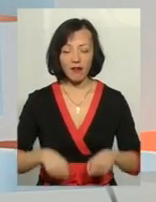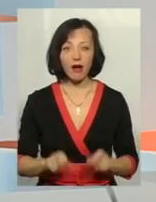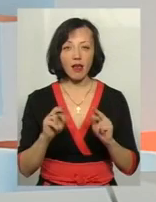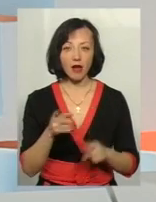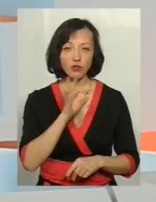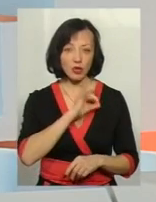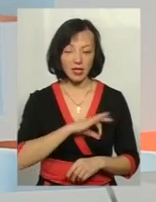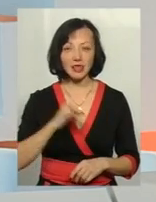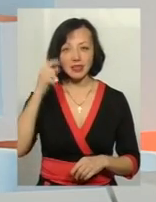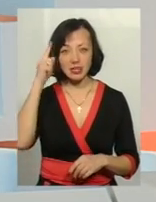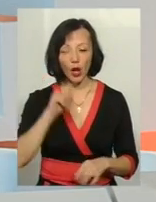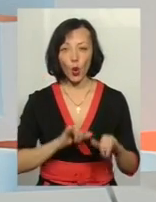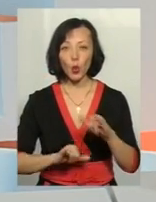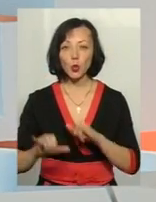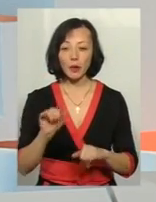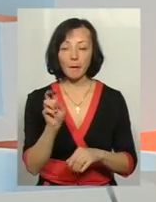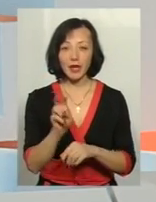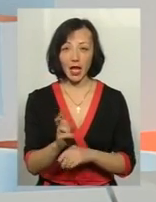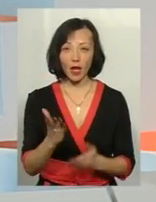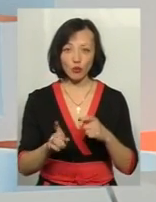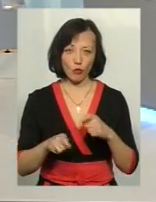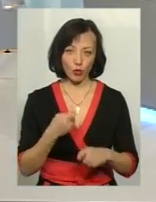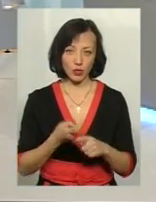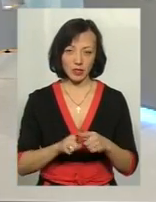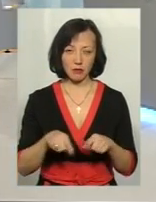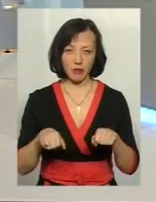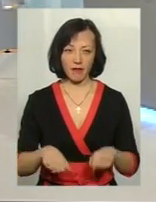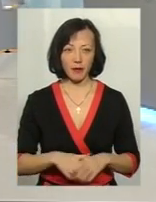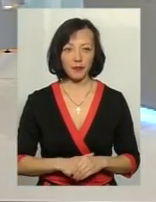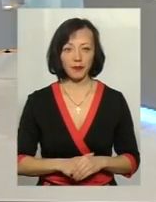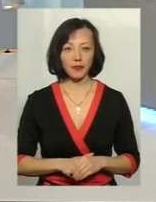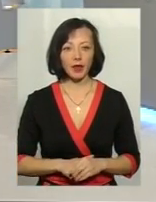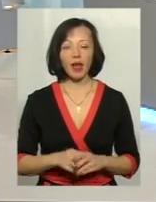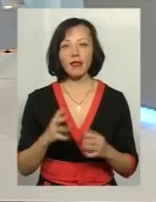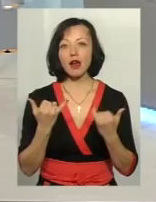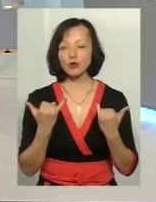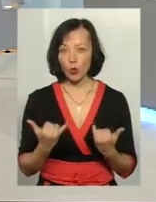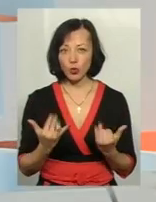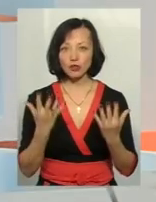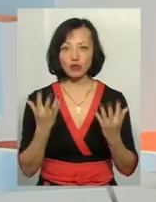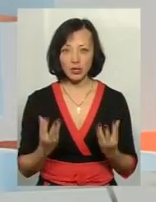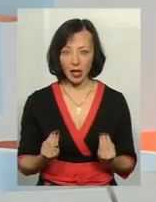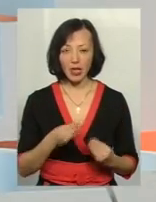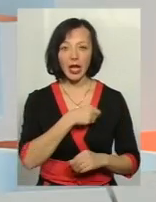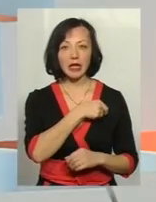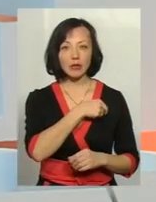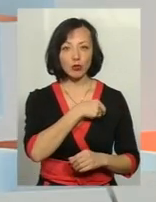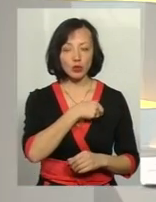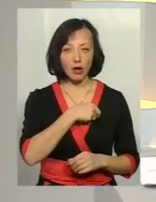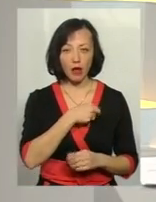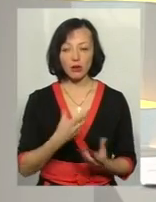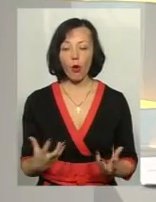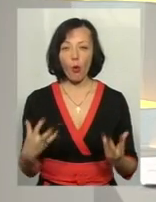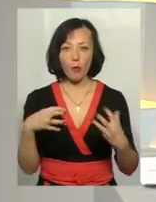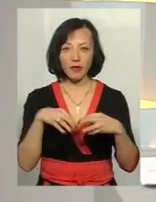скористатися і знає, куди піти, якщо порушили ці права. Але це, звичайно, глобальна проблема. депутати об